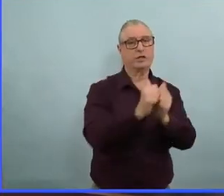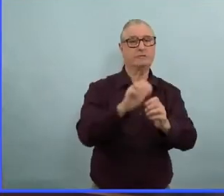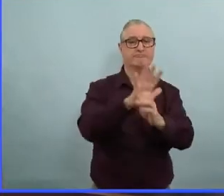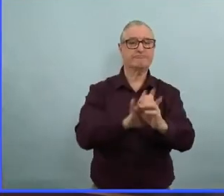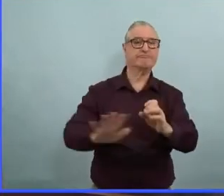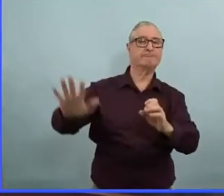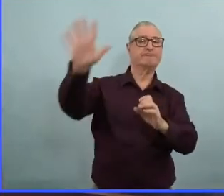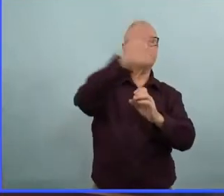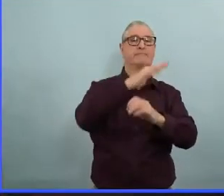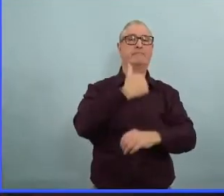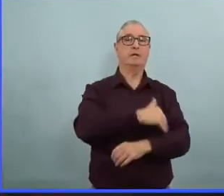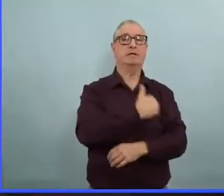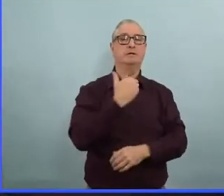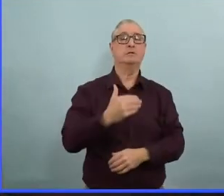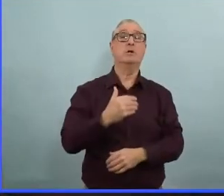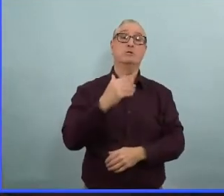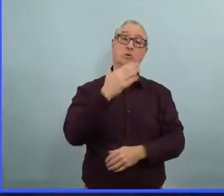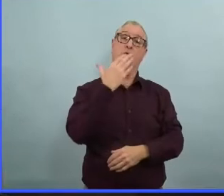J'apprécie votre question merci.